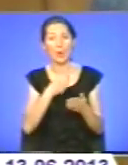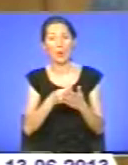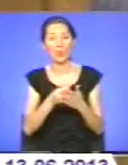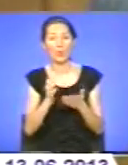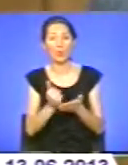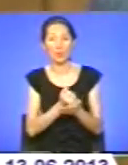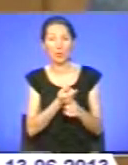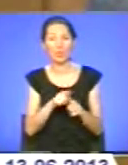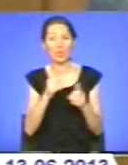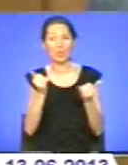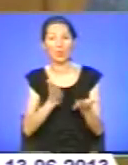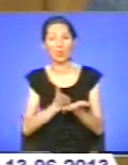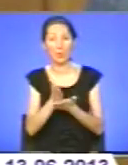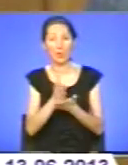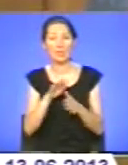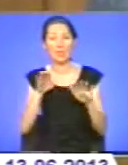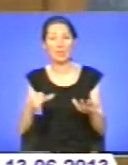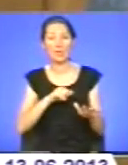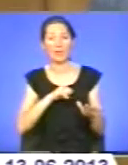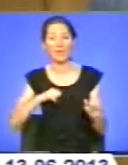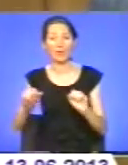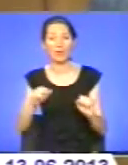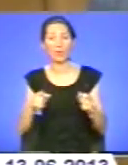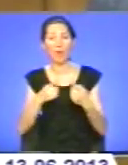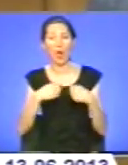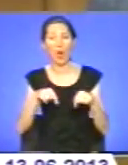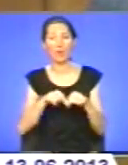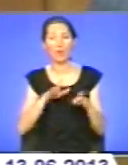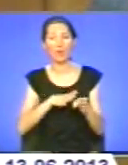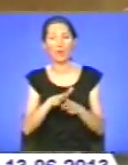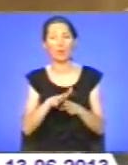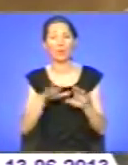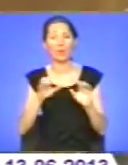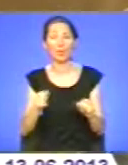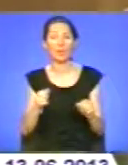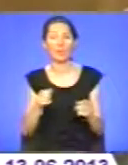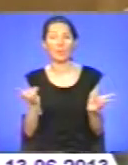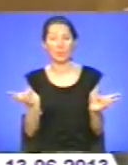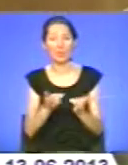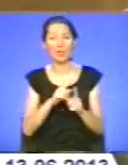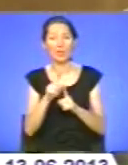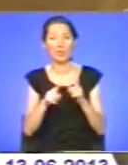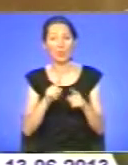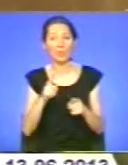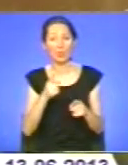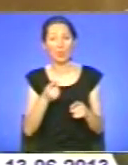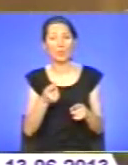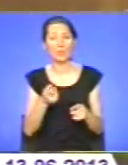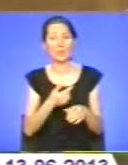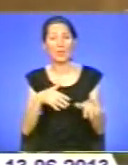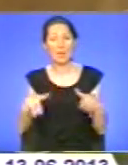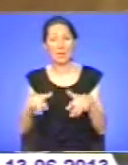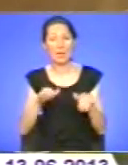на місцеве самоврядування, органів виконавчої влади, потребують декоріну звіт. Чому доволі слабко